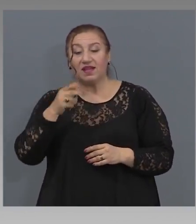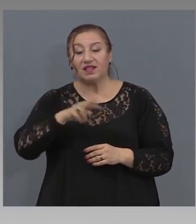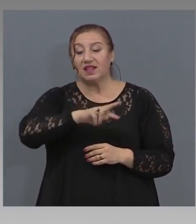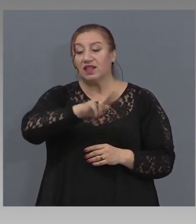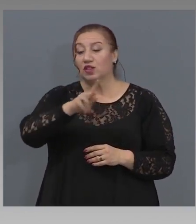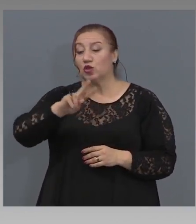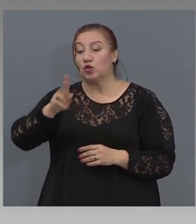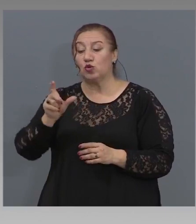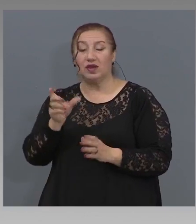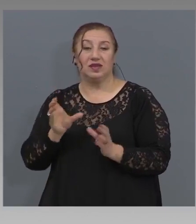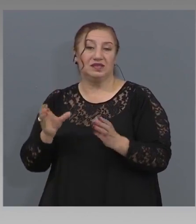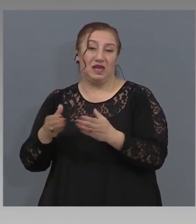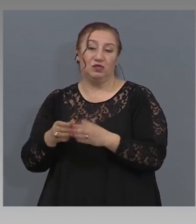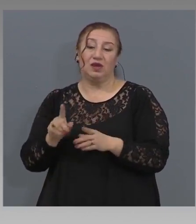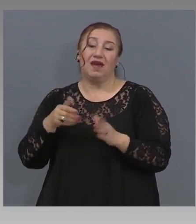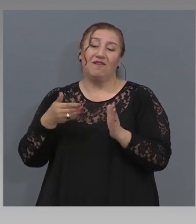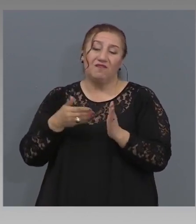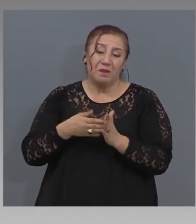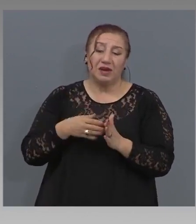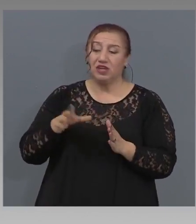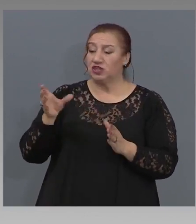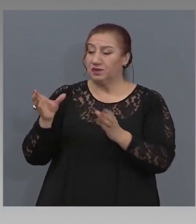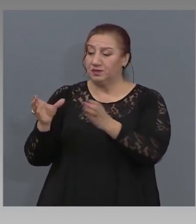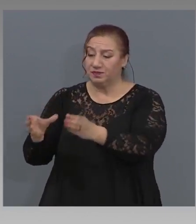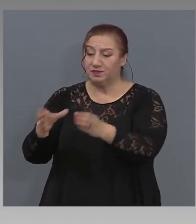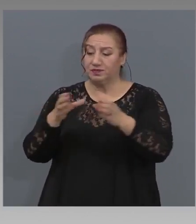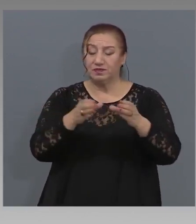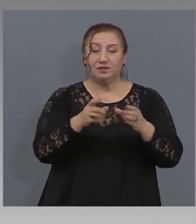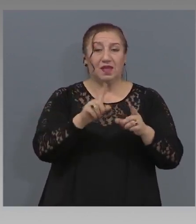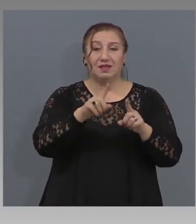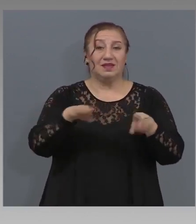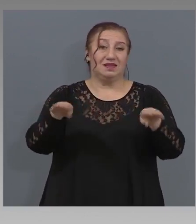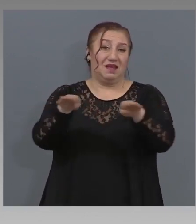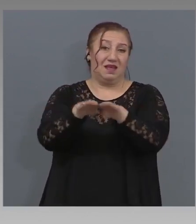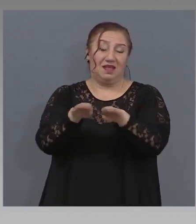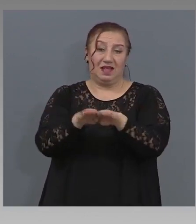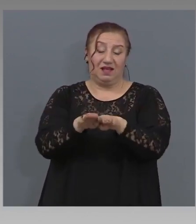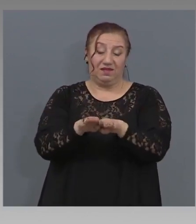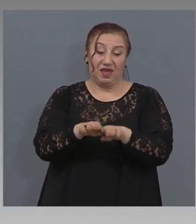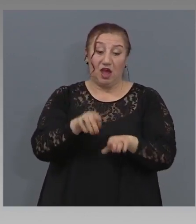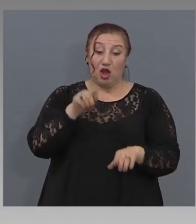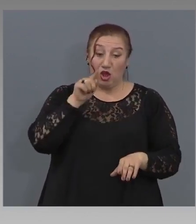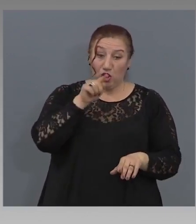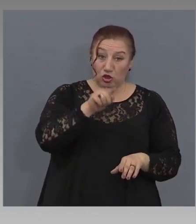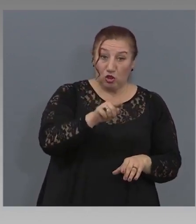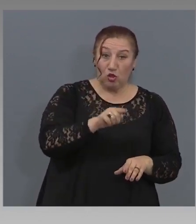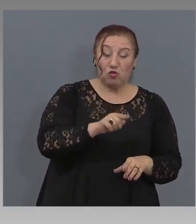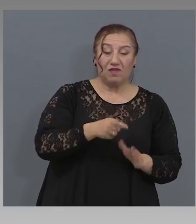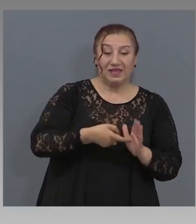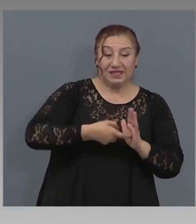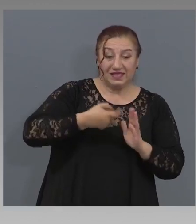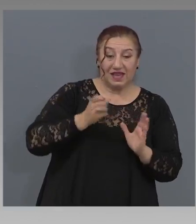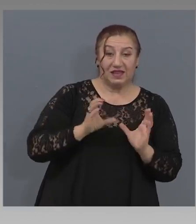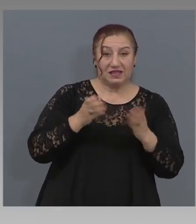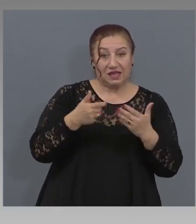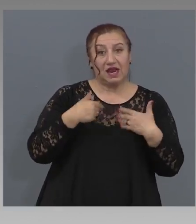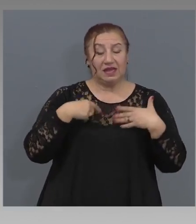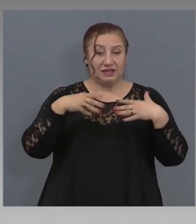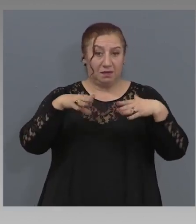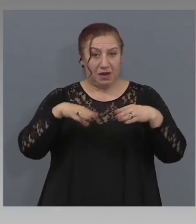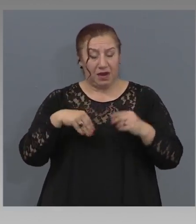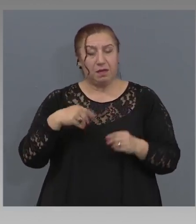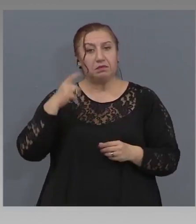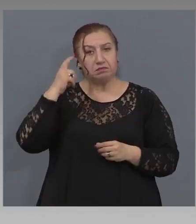да сравни всички. От тази гледна точка, за толкова засегнат сектор, аз приемам разумно определен